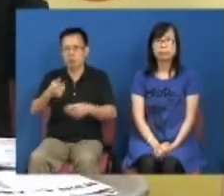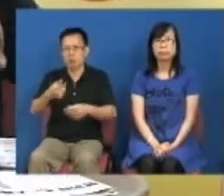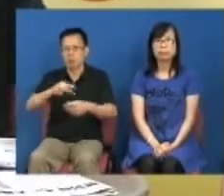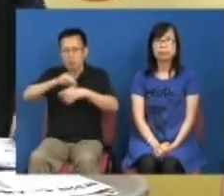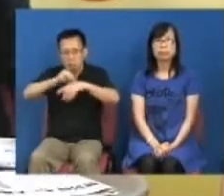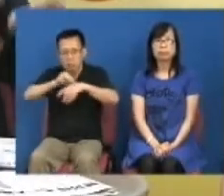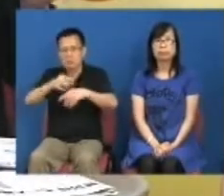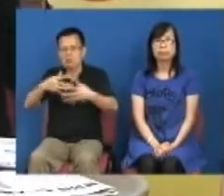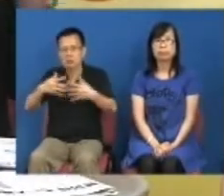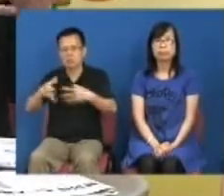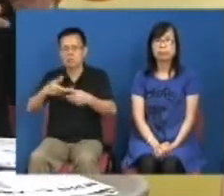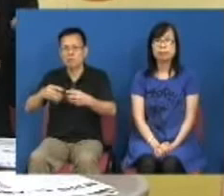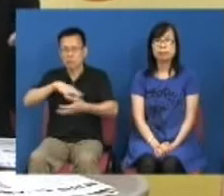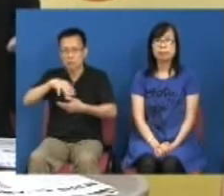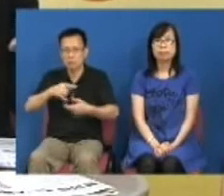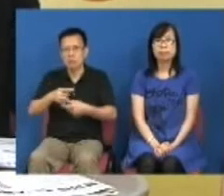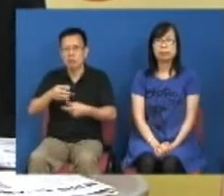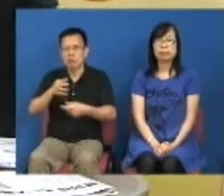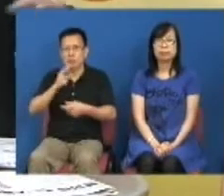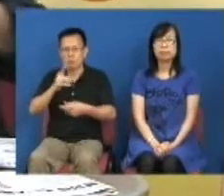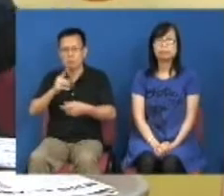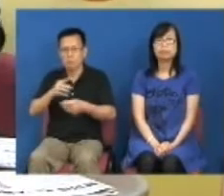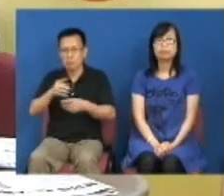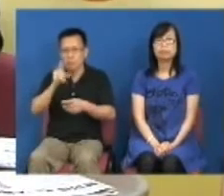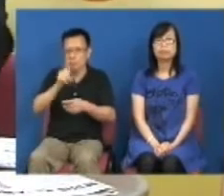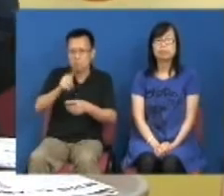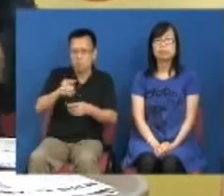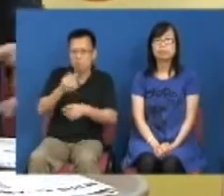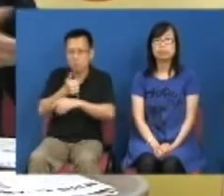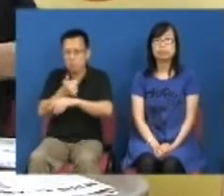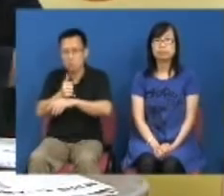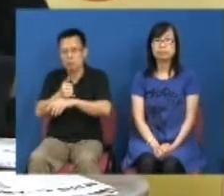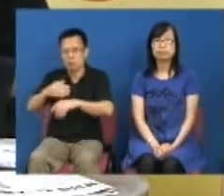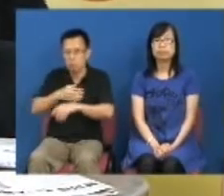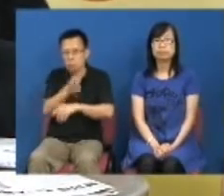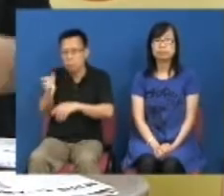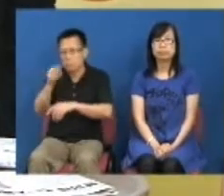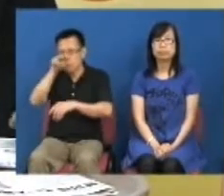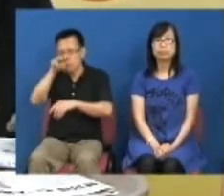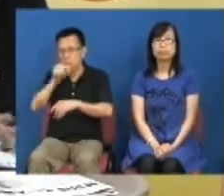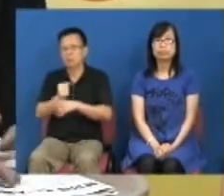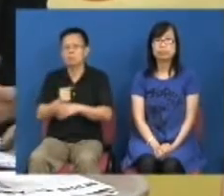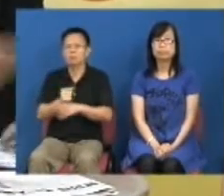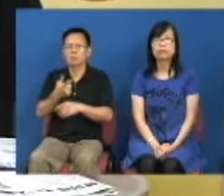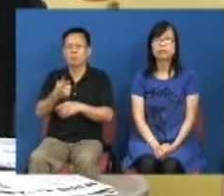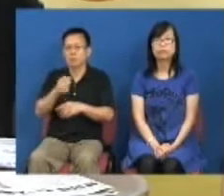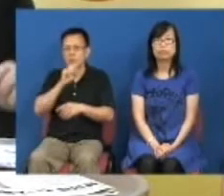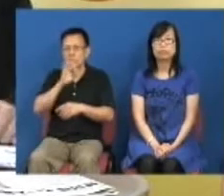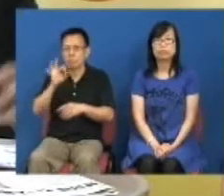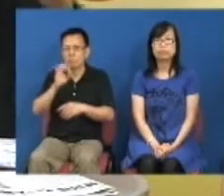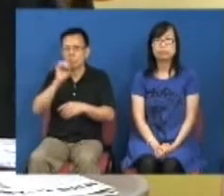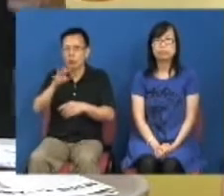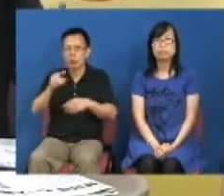反过来他就是想趁用这件事也是转移视线是有没有人问你究竟七一今天